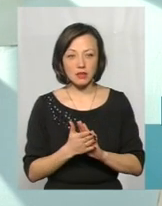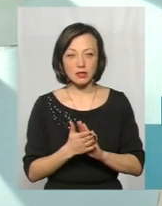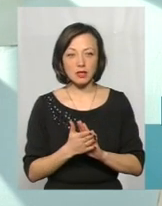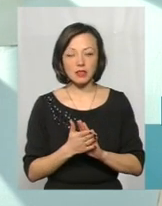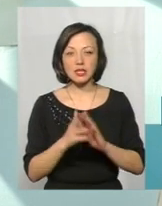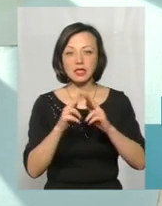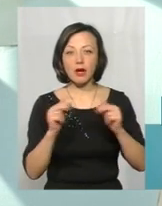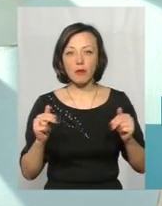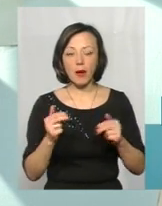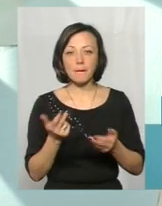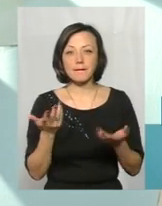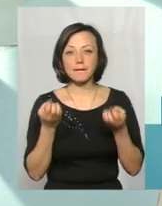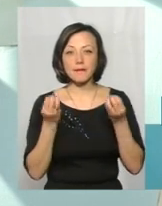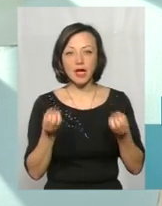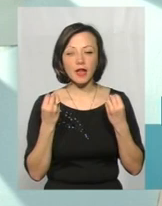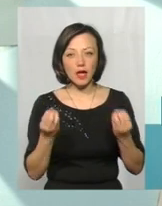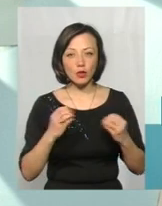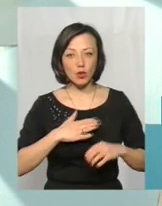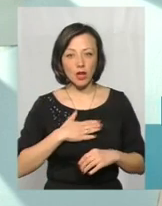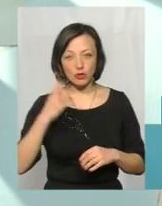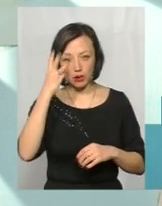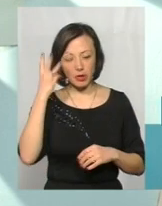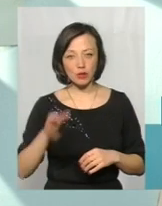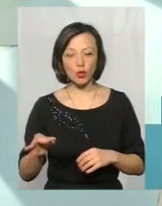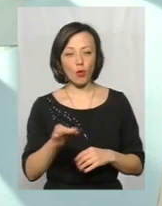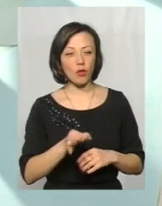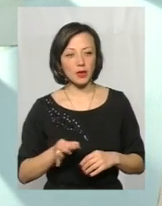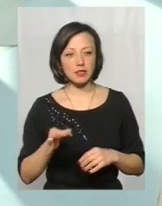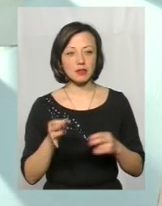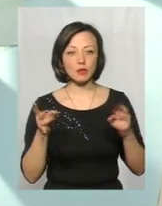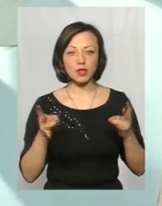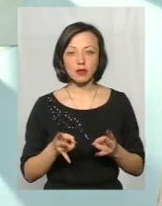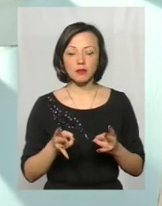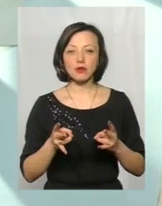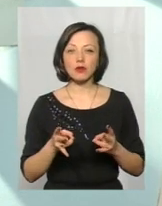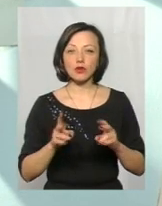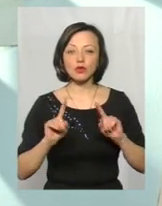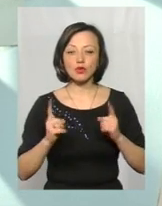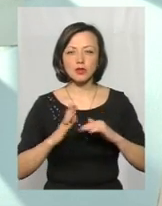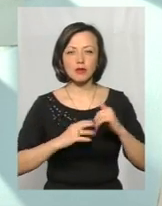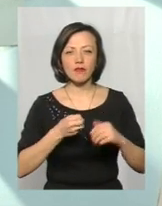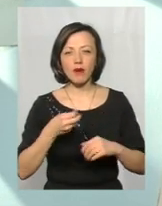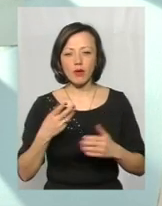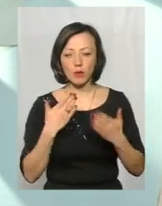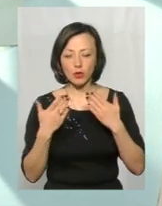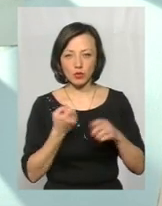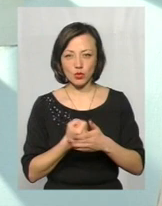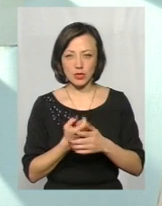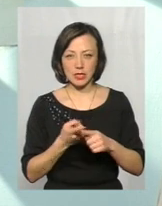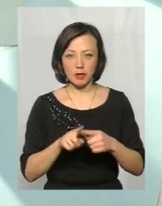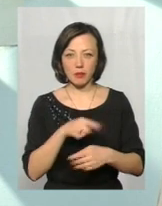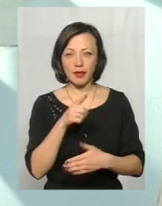який є перлиною нашої Хмельницької області. І потрібно надзвичайно фахово підходити до цих питань.